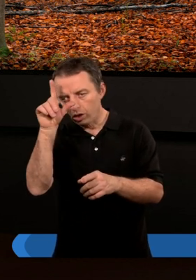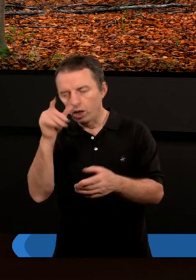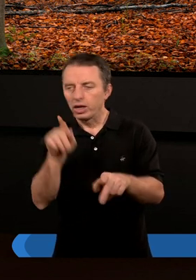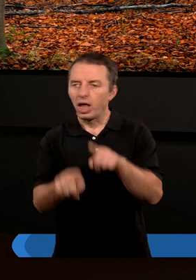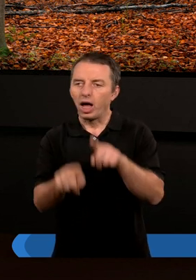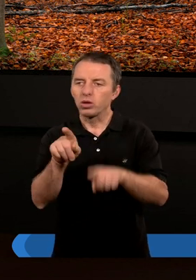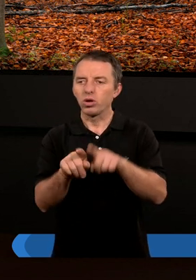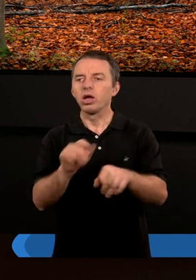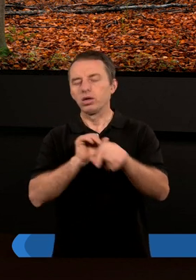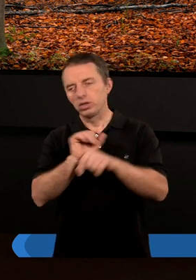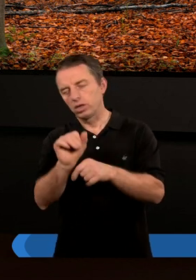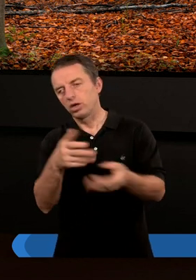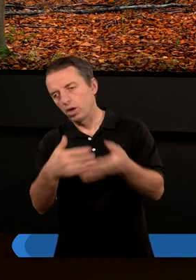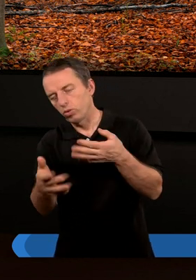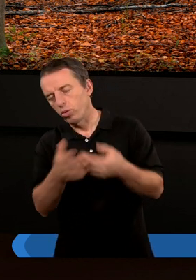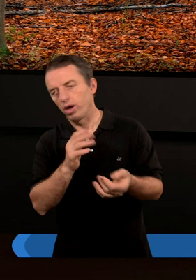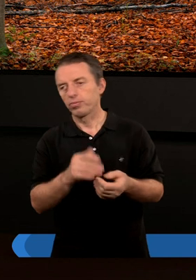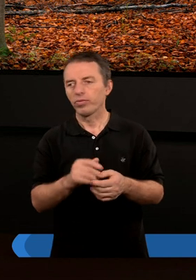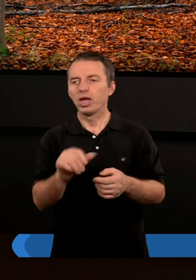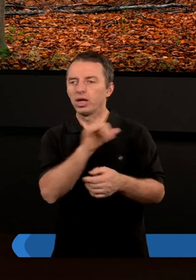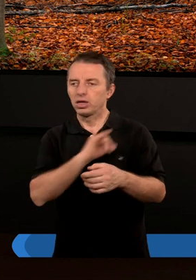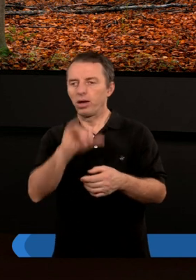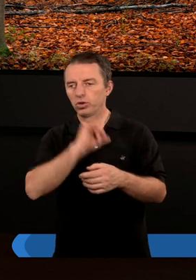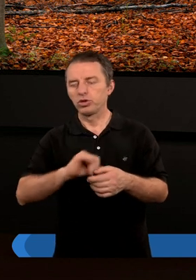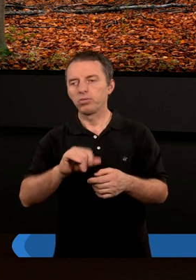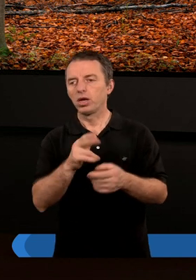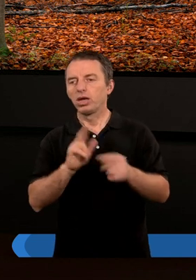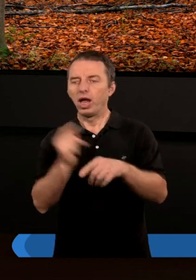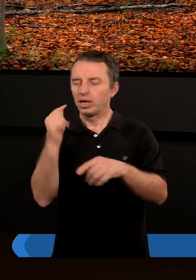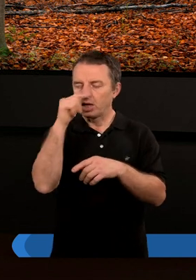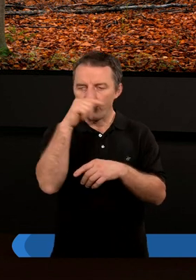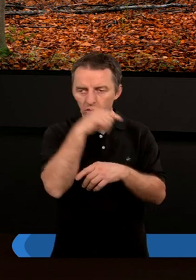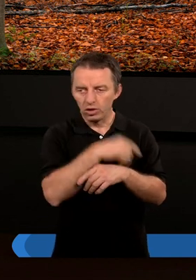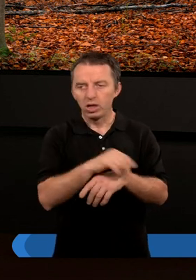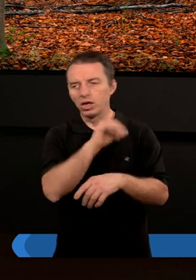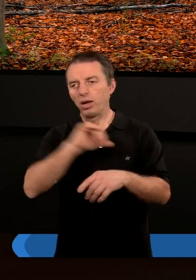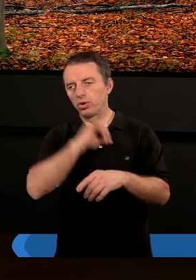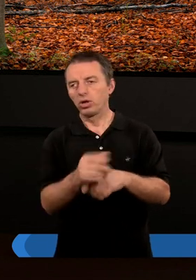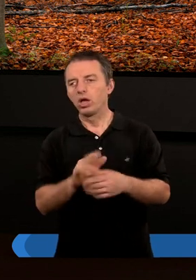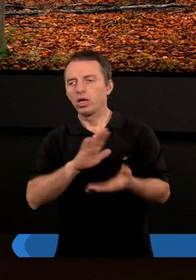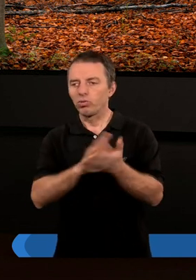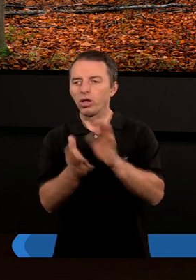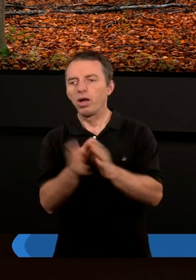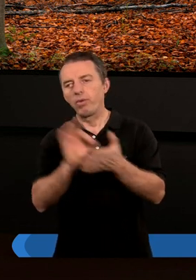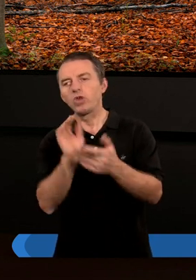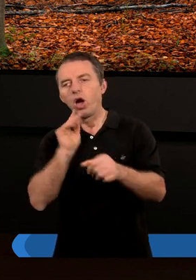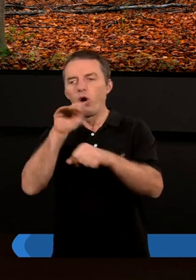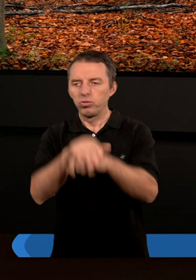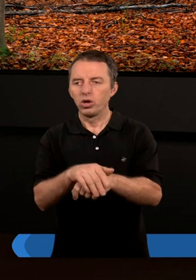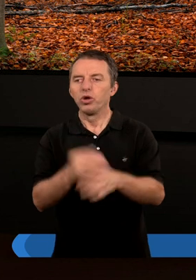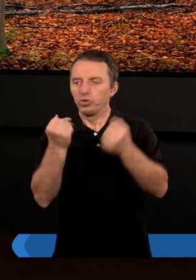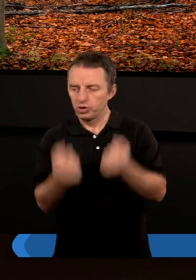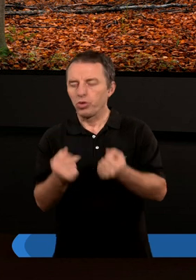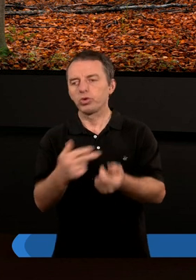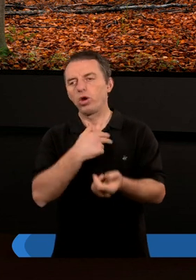ludzką naturę, to, że my jesteśmy zawodni, to, że sami siebie zawodzimy, sami sobie składamy pewne obietnice,